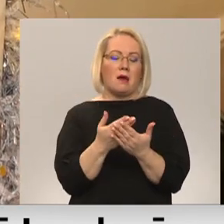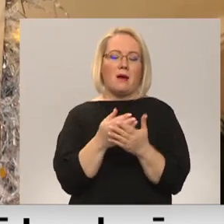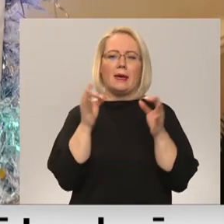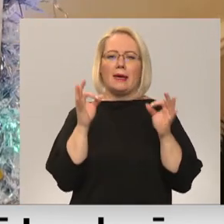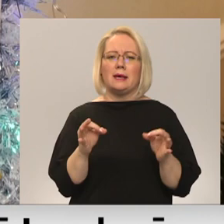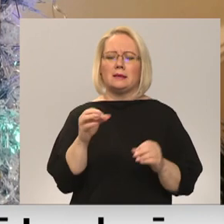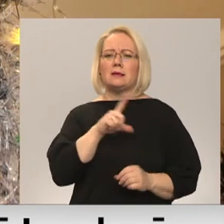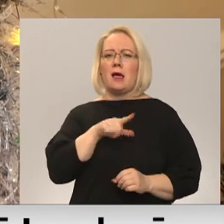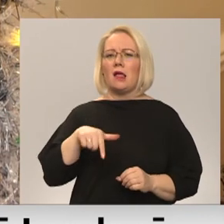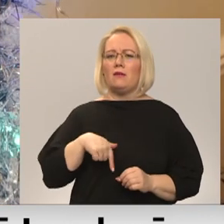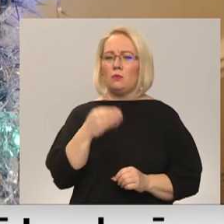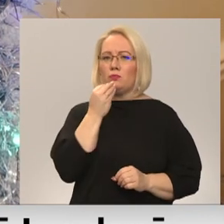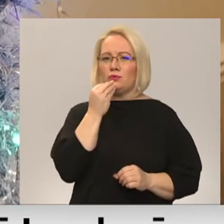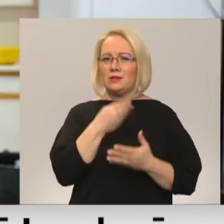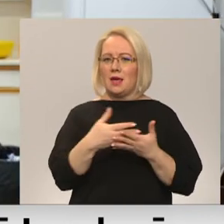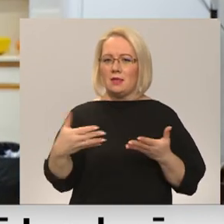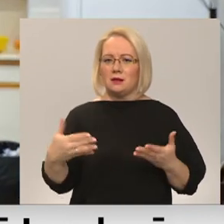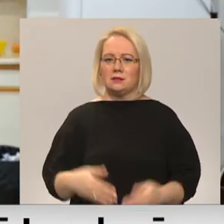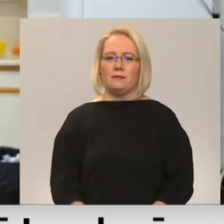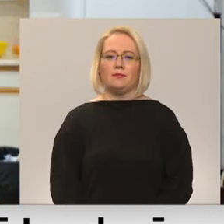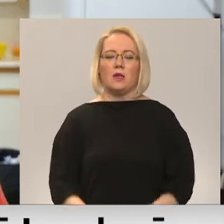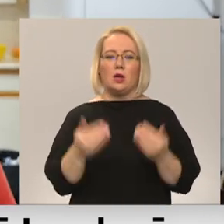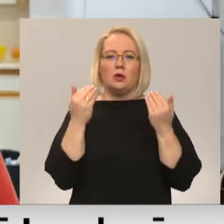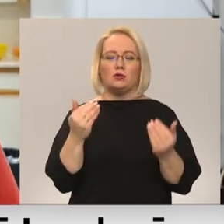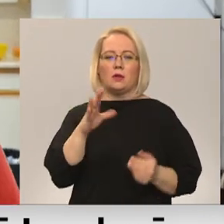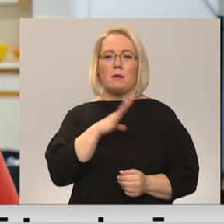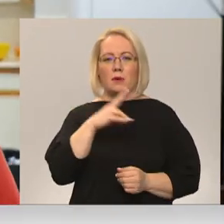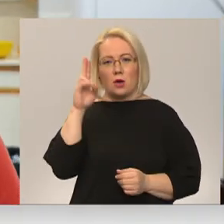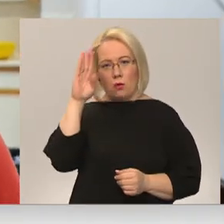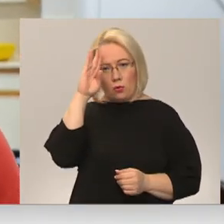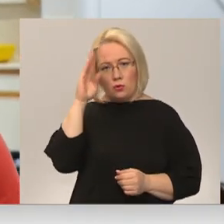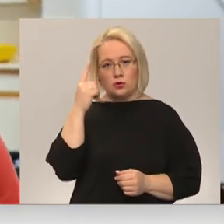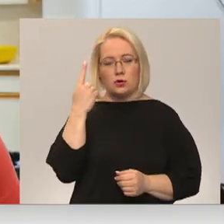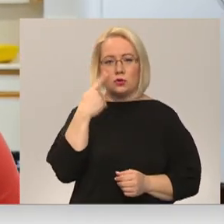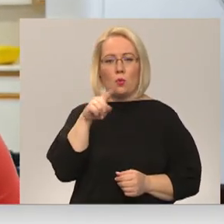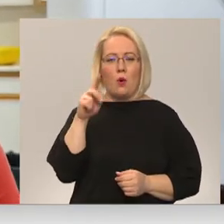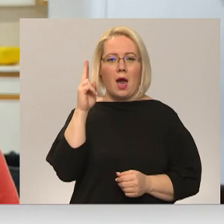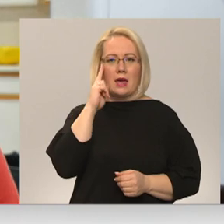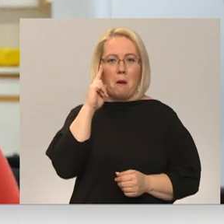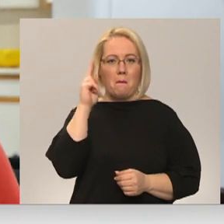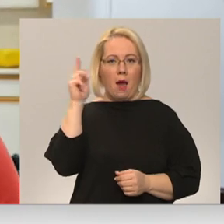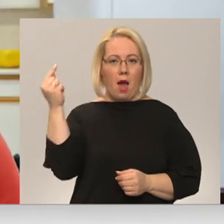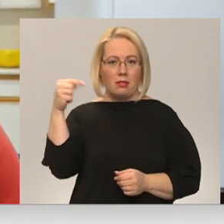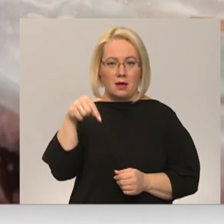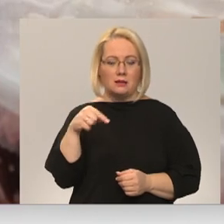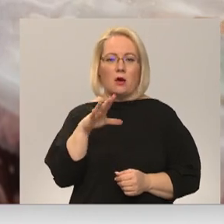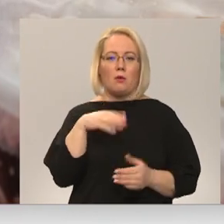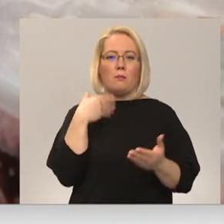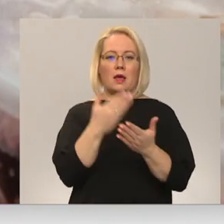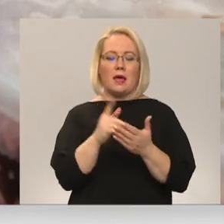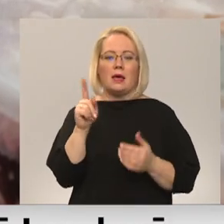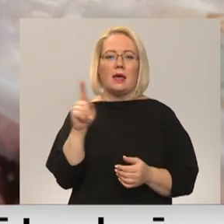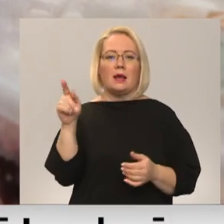īsti latviskas pusdienas. Šodien mums bija puises no Japānas un tā kā piedāvājumā mums ir arī lielopa